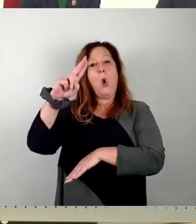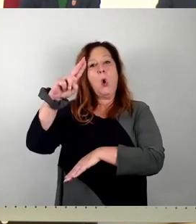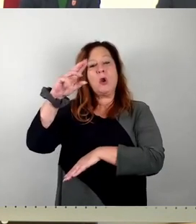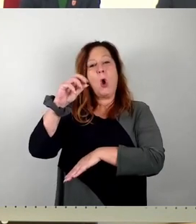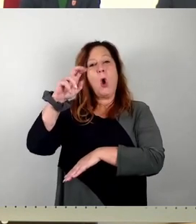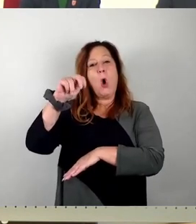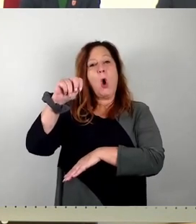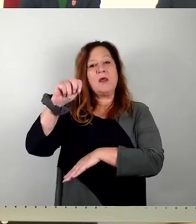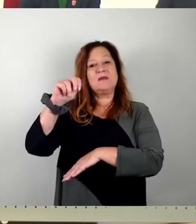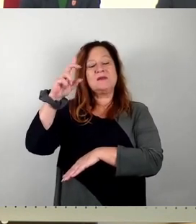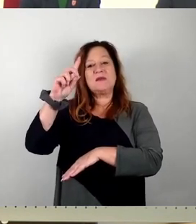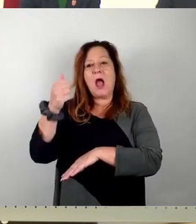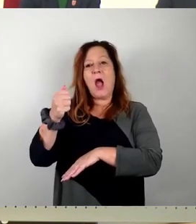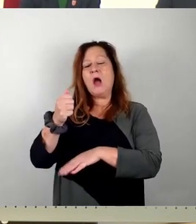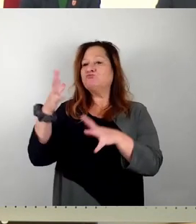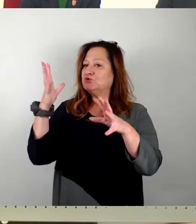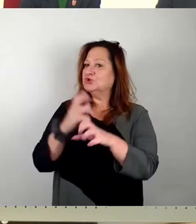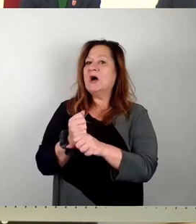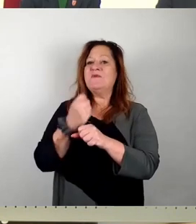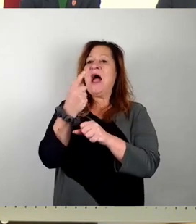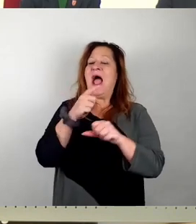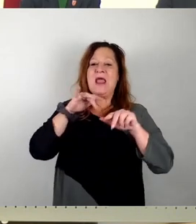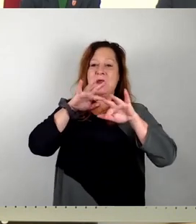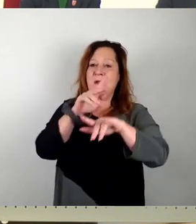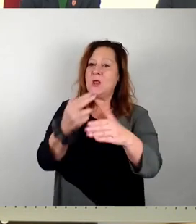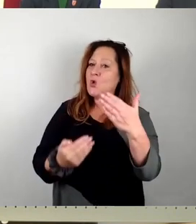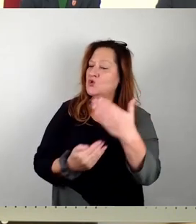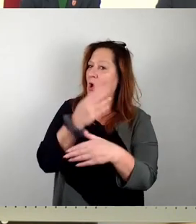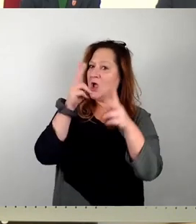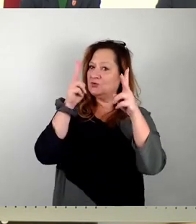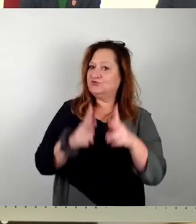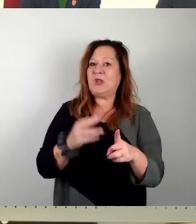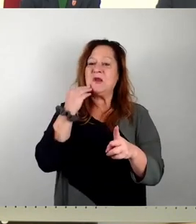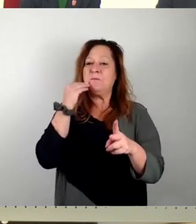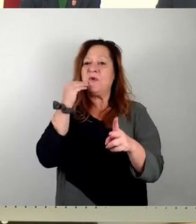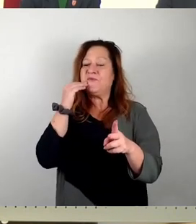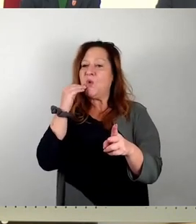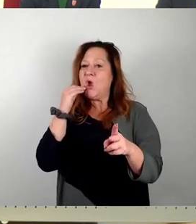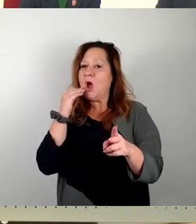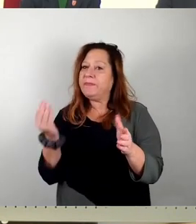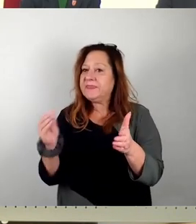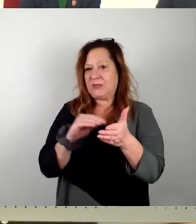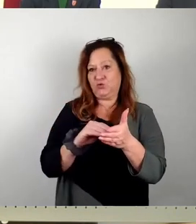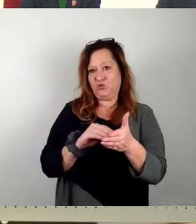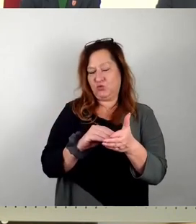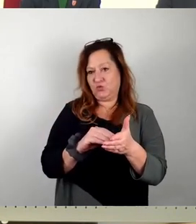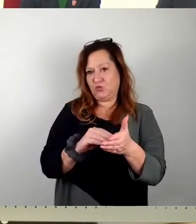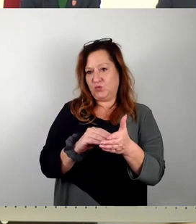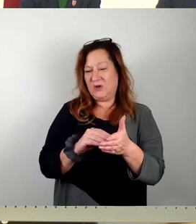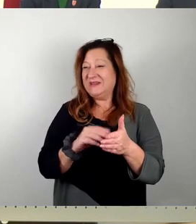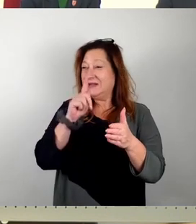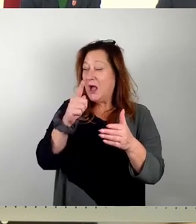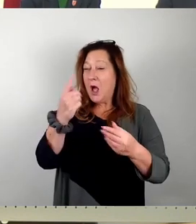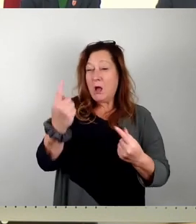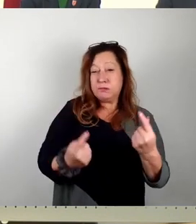eine Million neue Stadtbewohner in den nächsten 20 Jahren hinzufügen zu können. Und dieses Wachstum, während